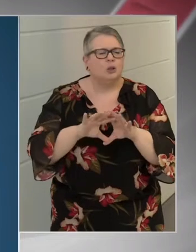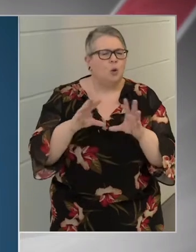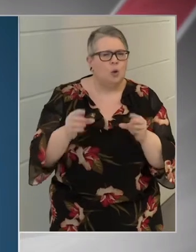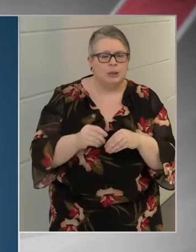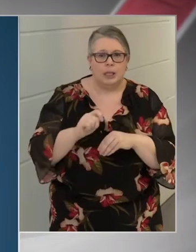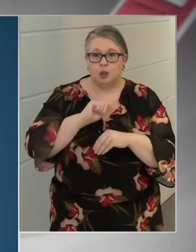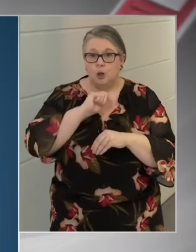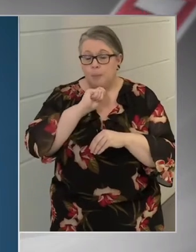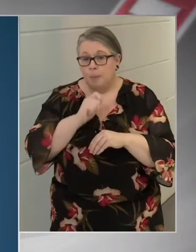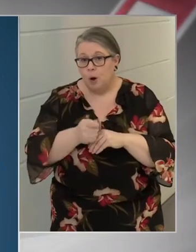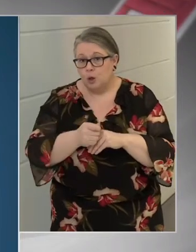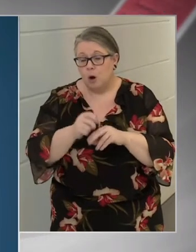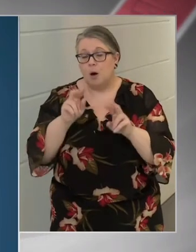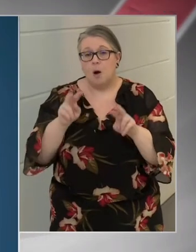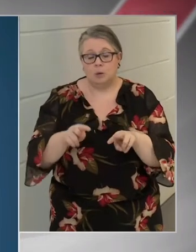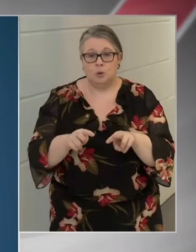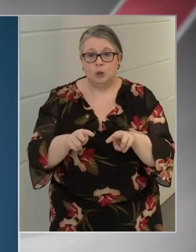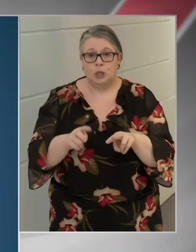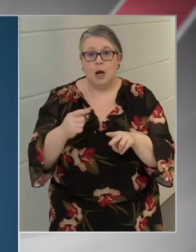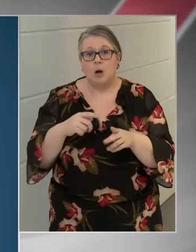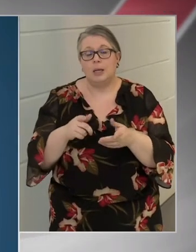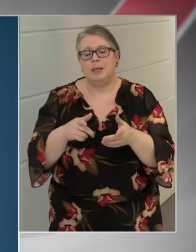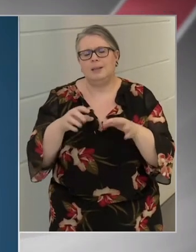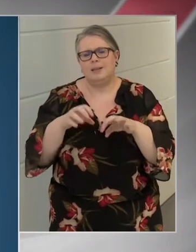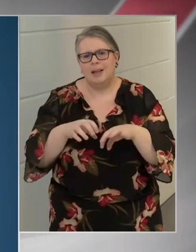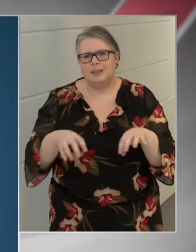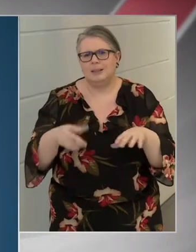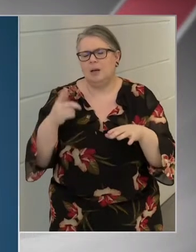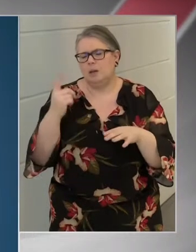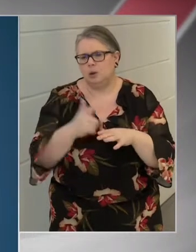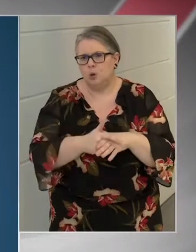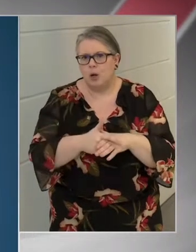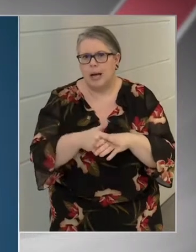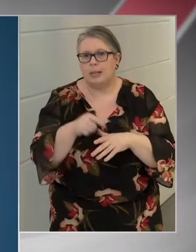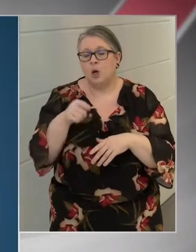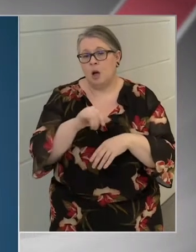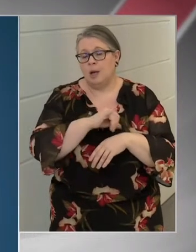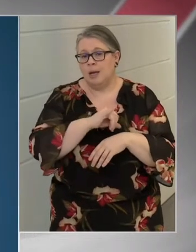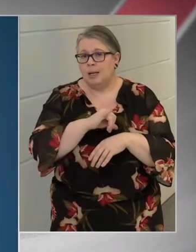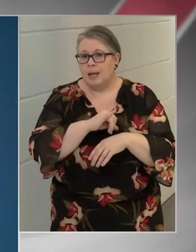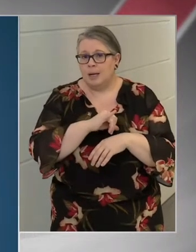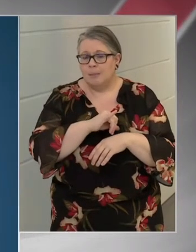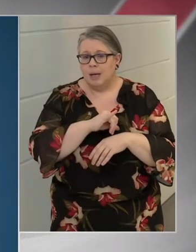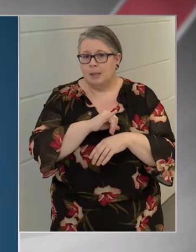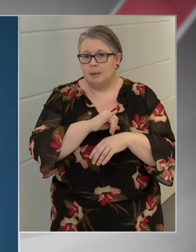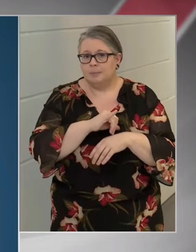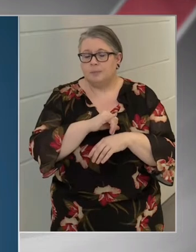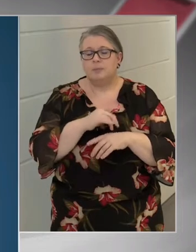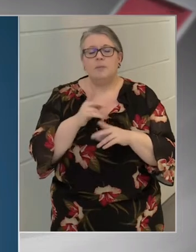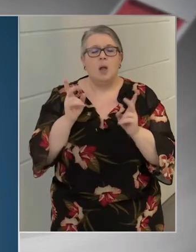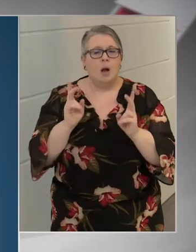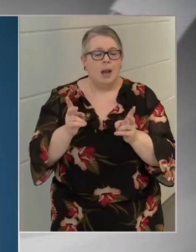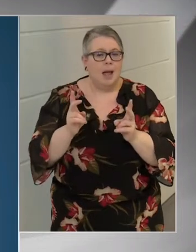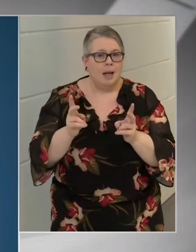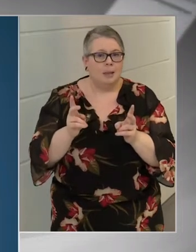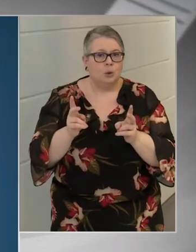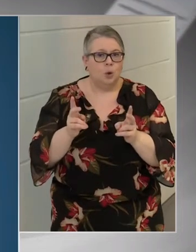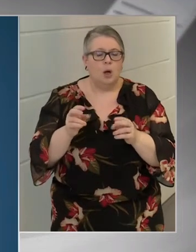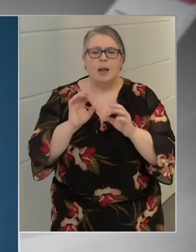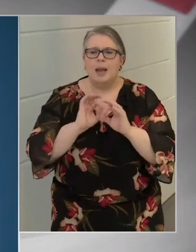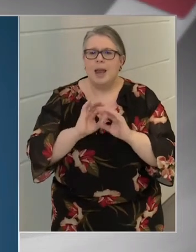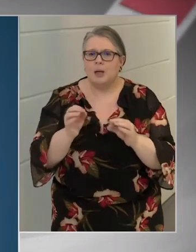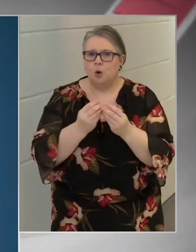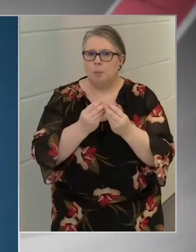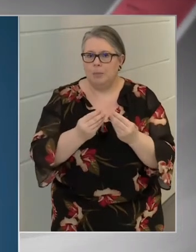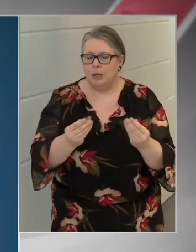magyar hatóság, aki teszi a dolgát, annak érdekében, hogy a lehető legjobb